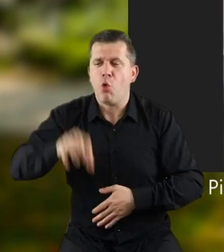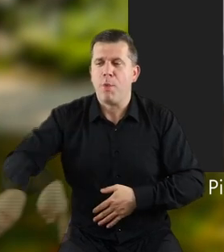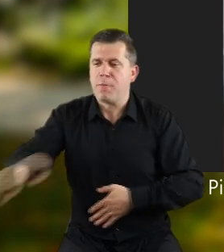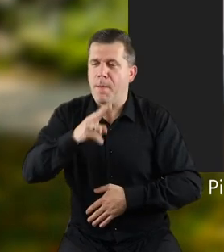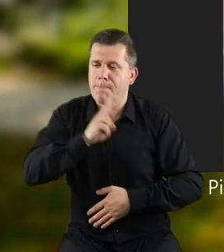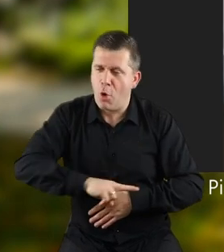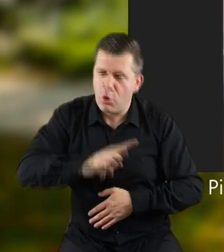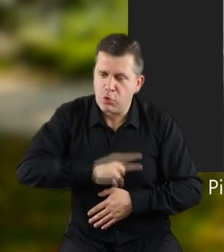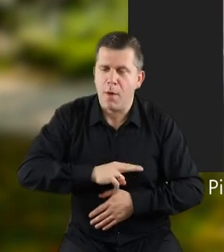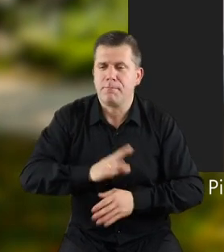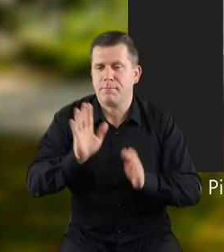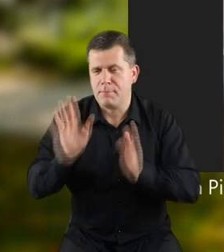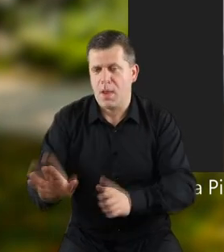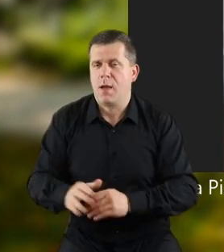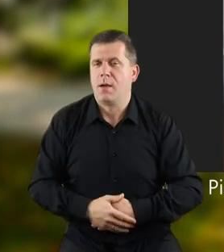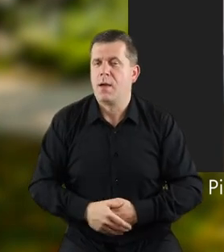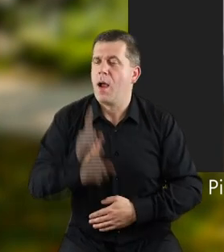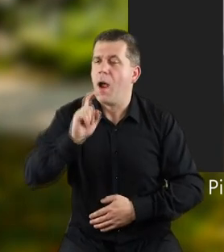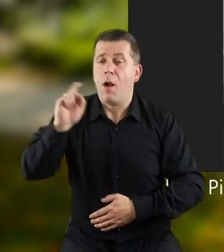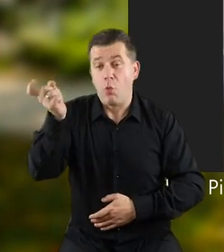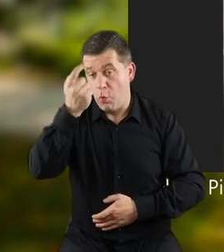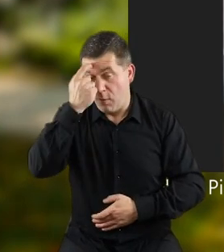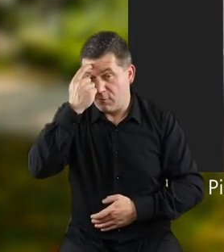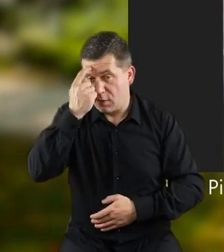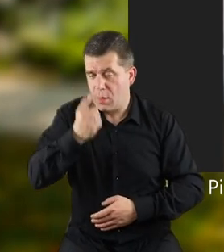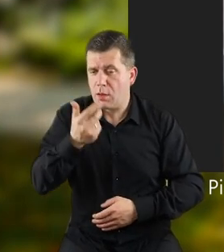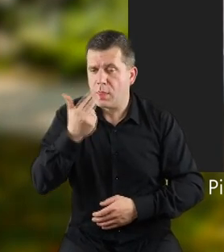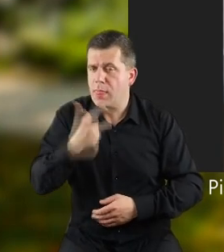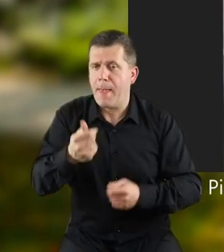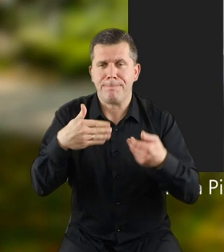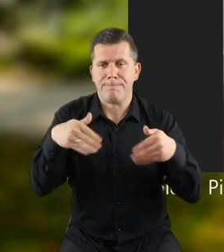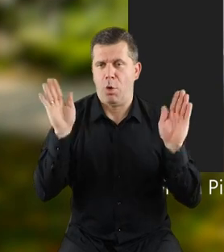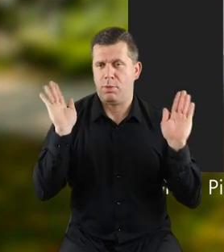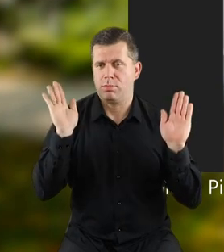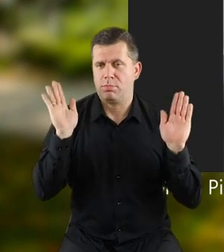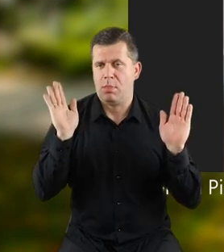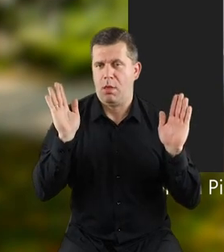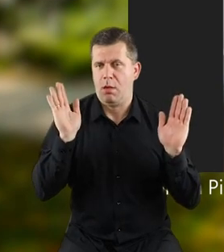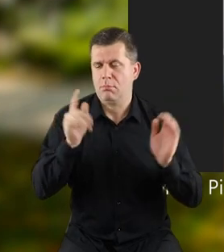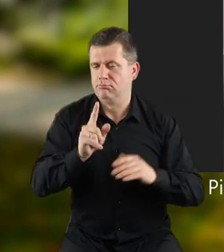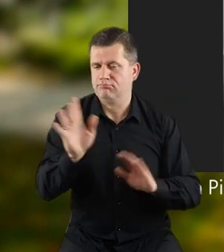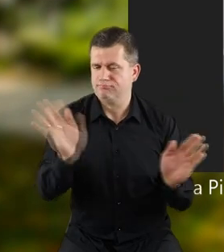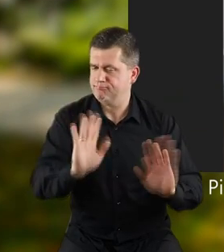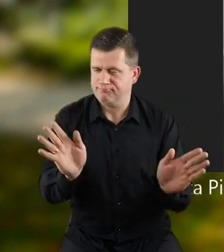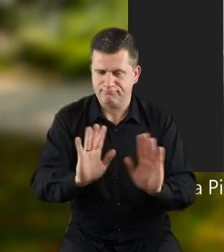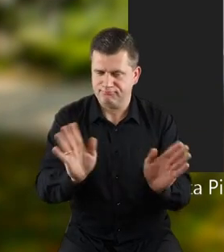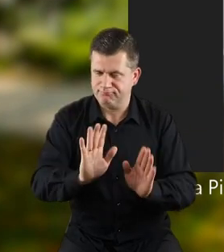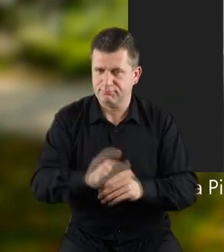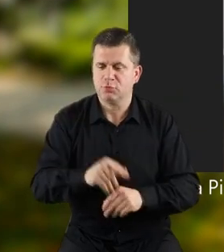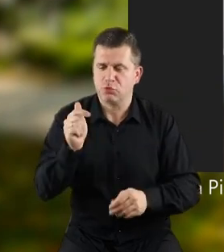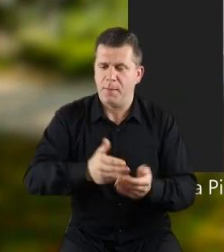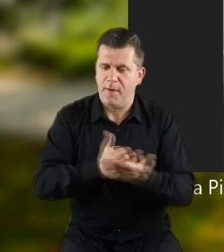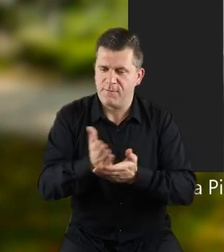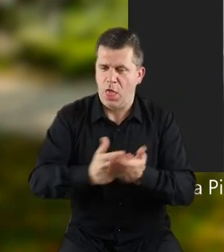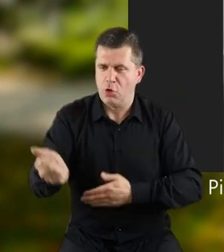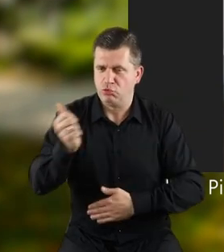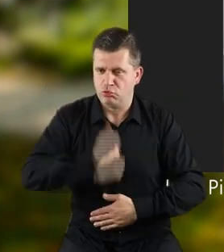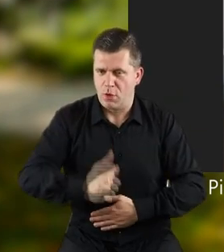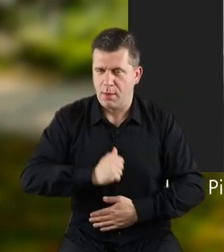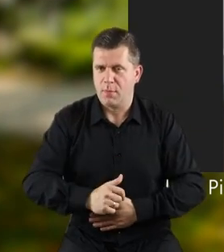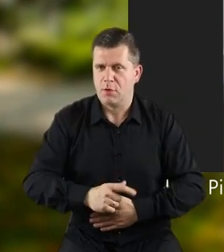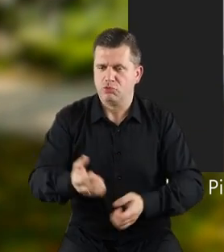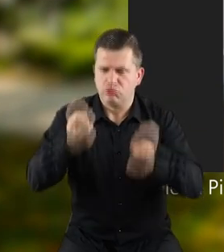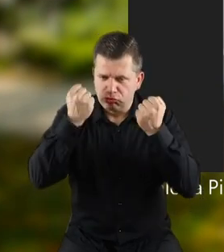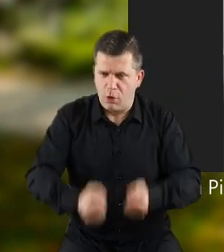fanów, którym się to, co robimy, podoba. Ale przede wszystkim nie poddawać się. Nie poddawać się, wierzyć w